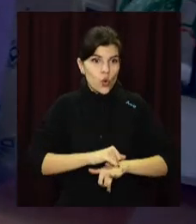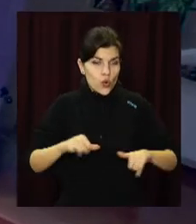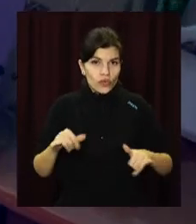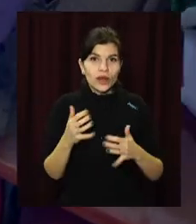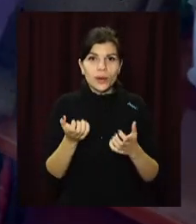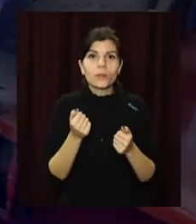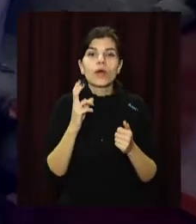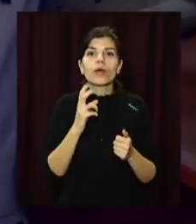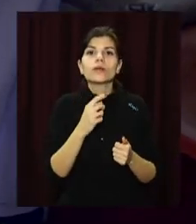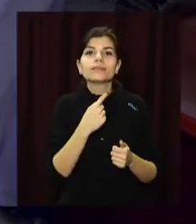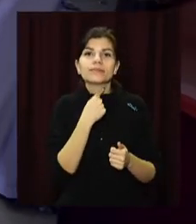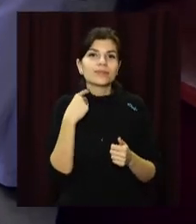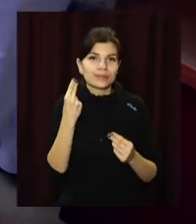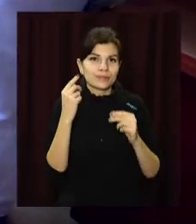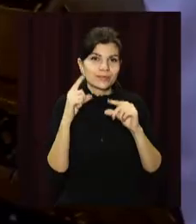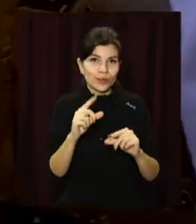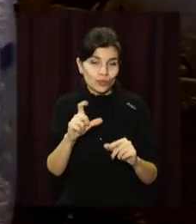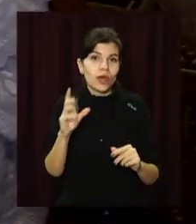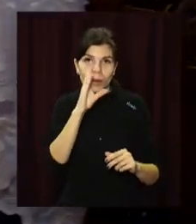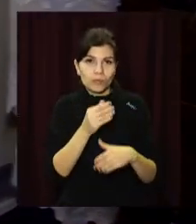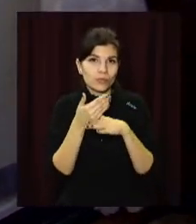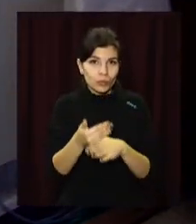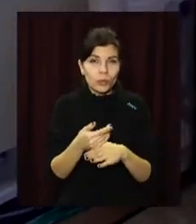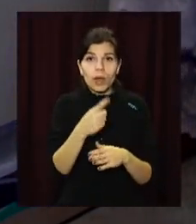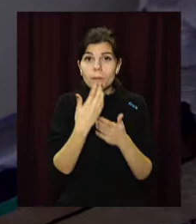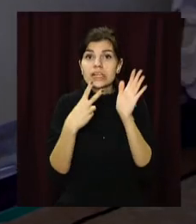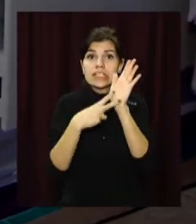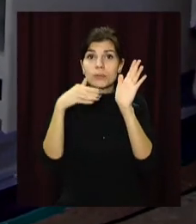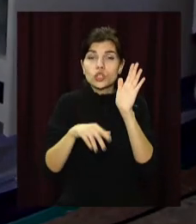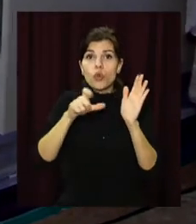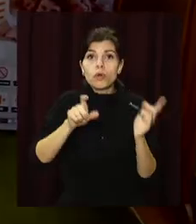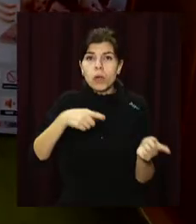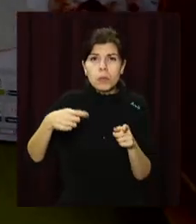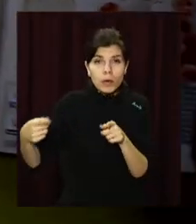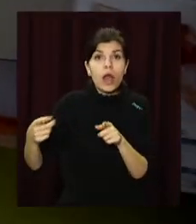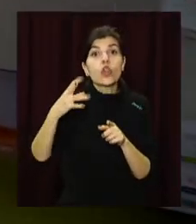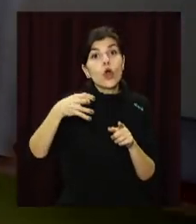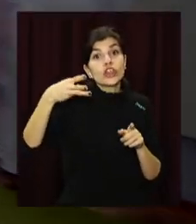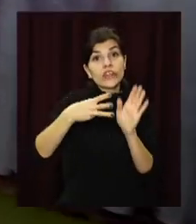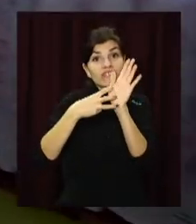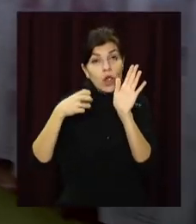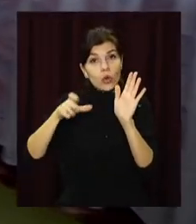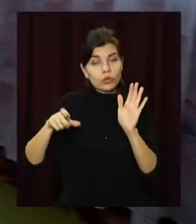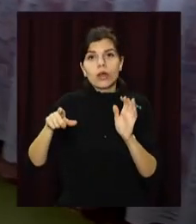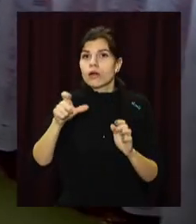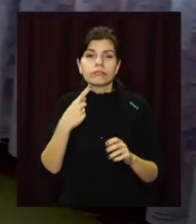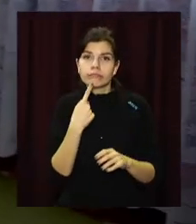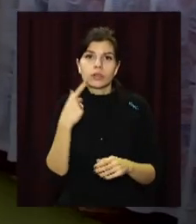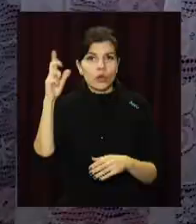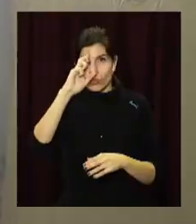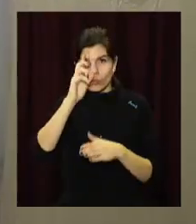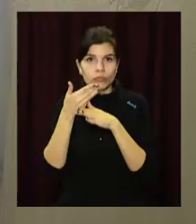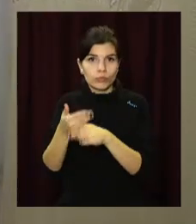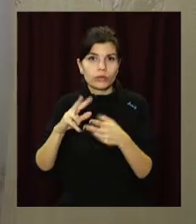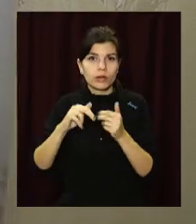отримати пільговий тариф. В цілому на електроопалення перевели майже 7 тисяч домогосподарств, з них 3800 – коштом міста. Яна Стриж,